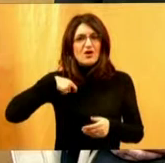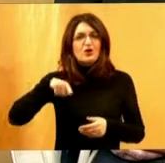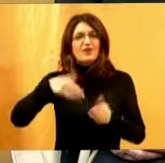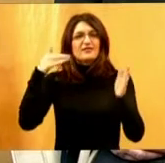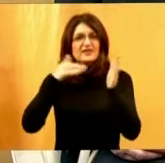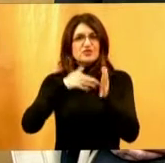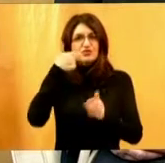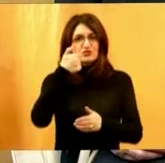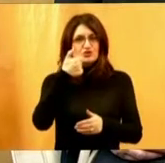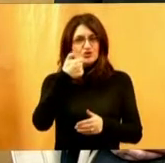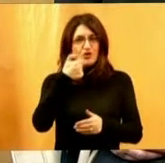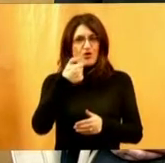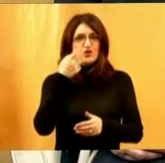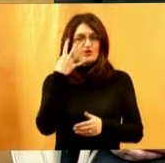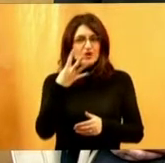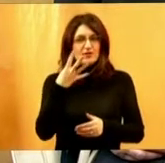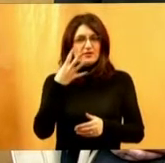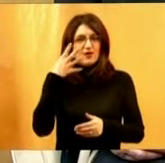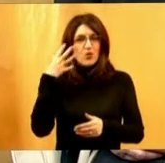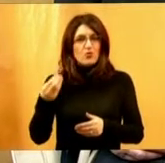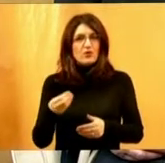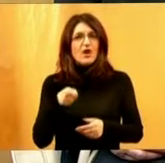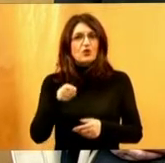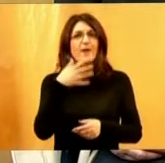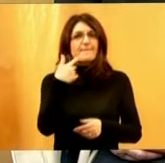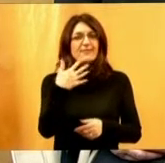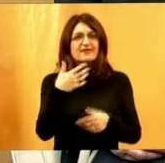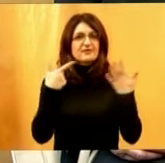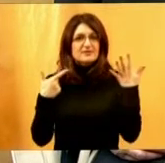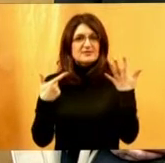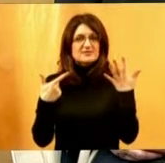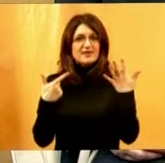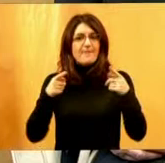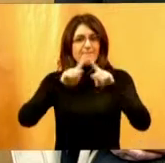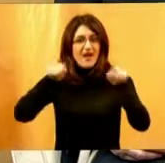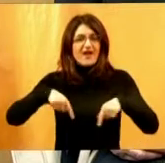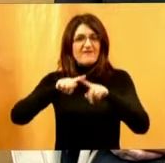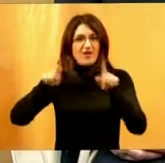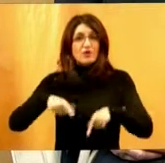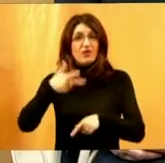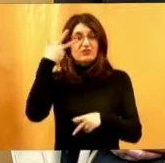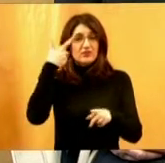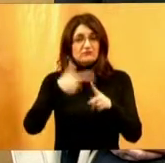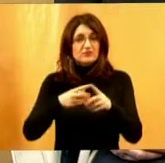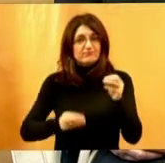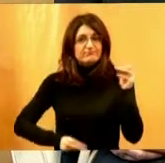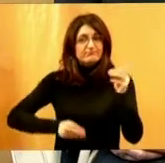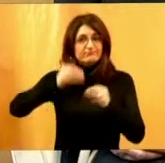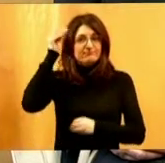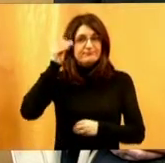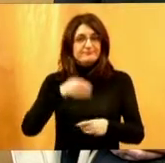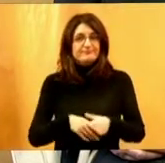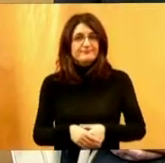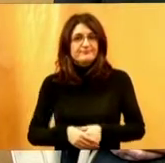1104 kune za 57 kvadrata prostora. Da, da.